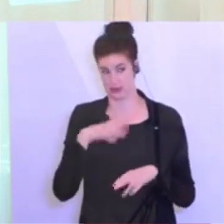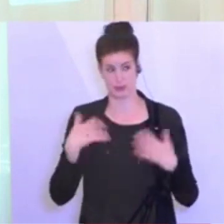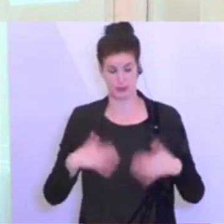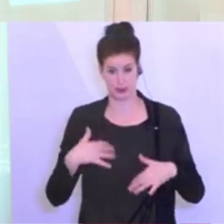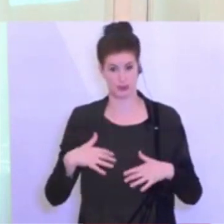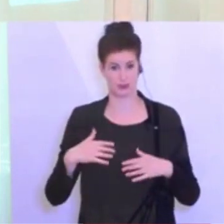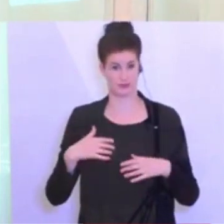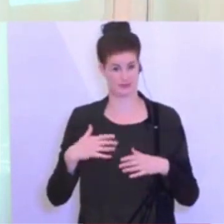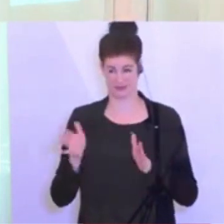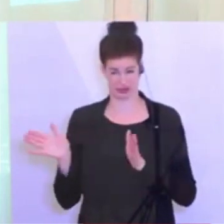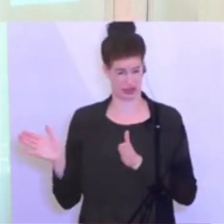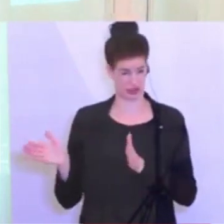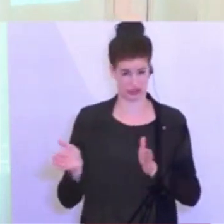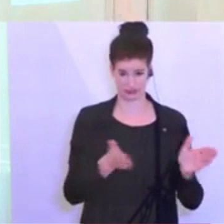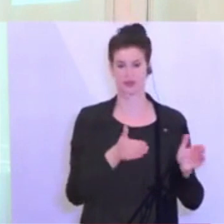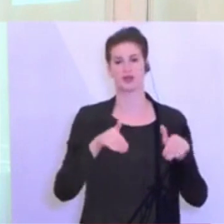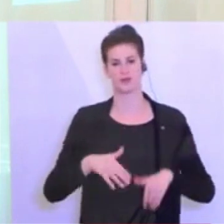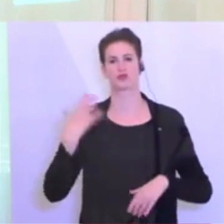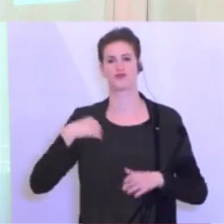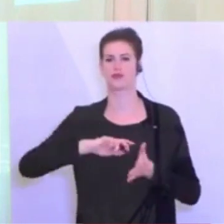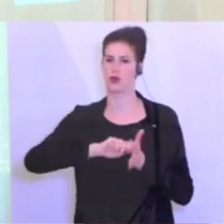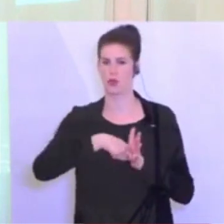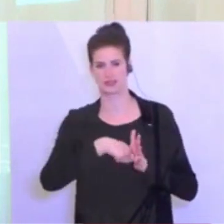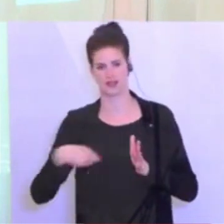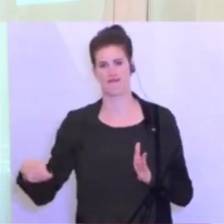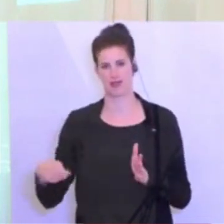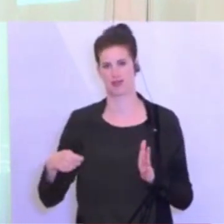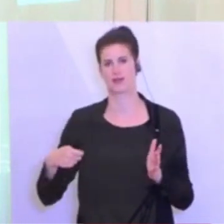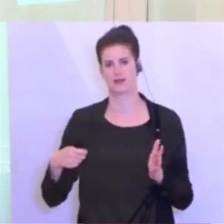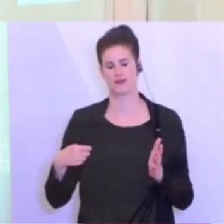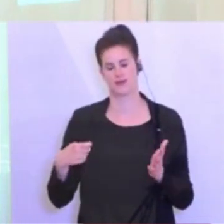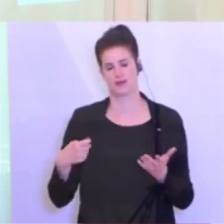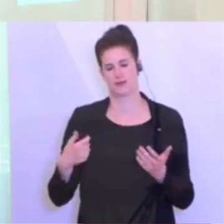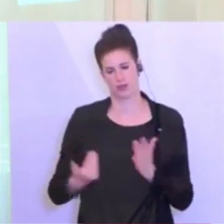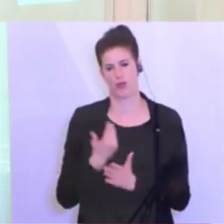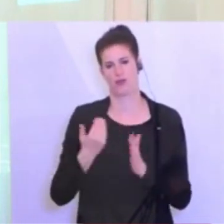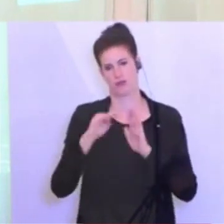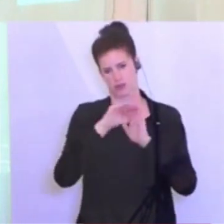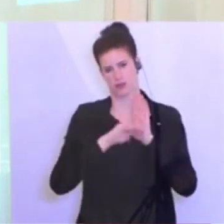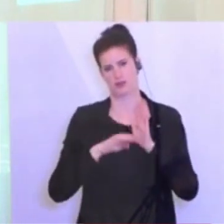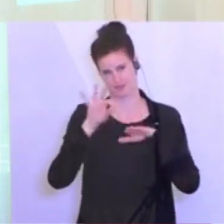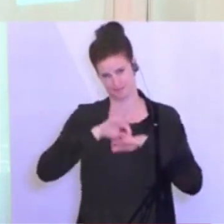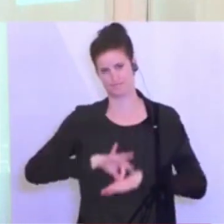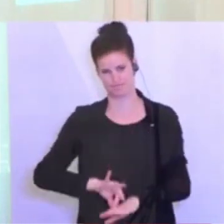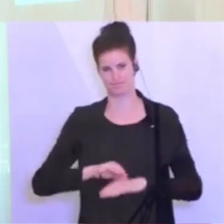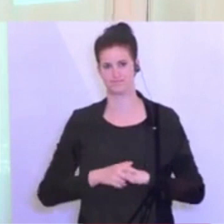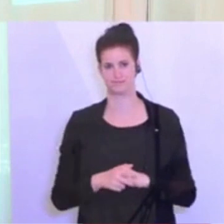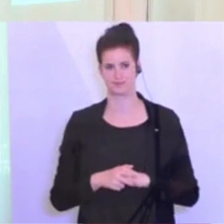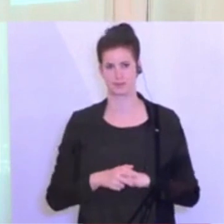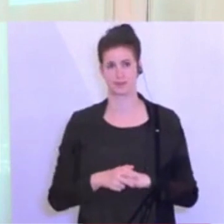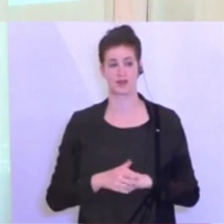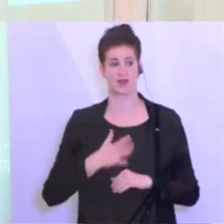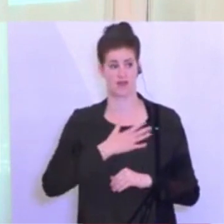so wie wir jetzt konsequent die Möglichkeiten zur Lockerung nützen. Und aus meiner Sicht